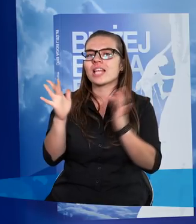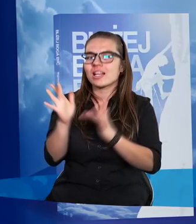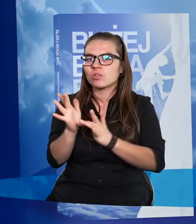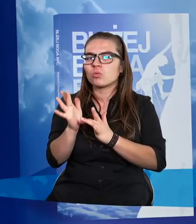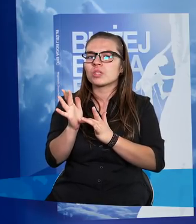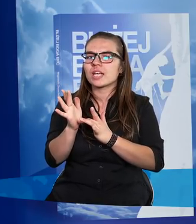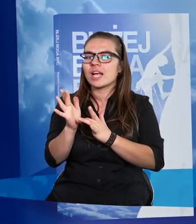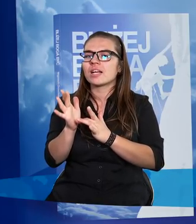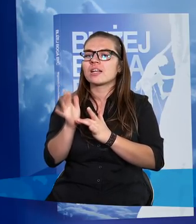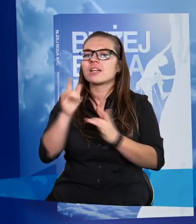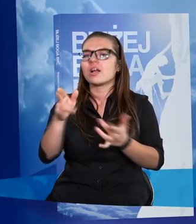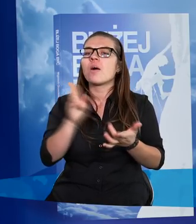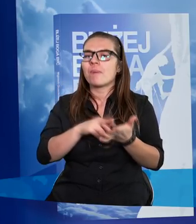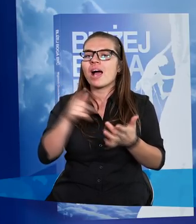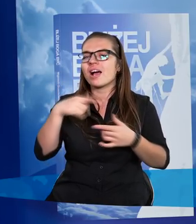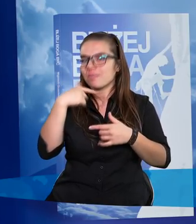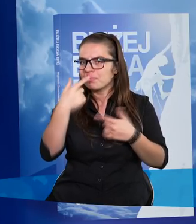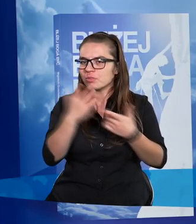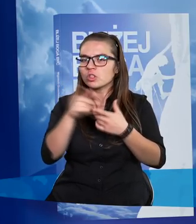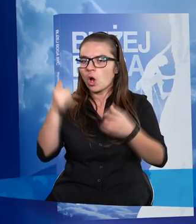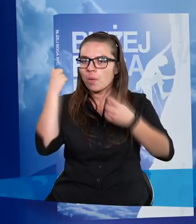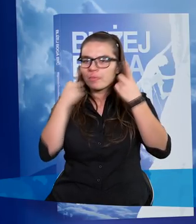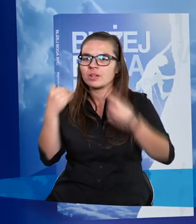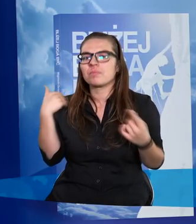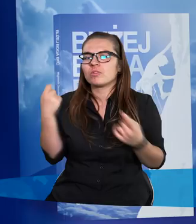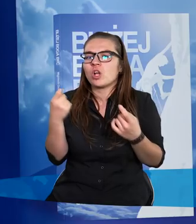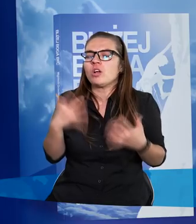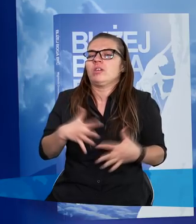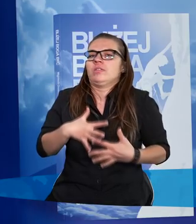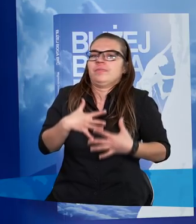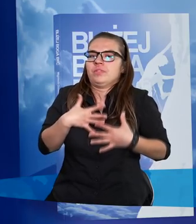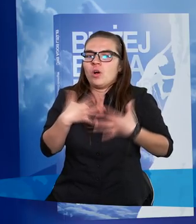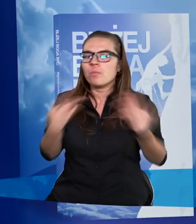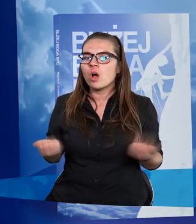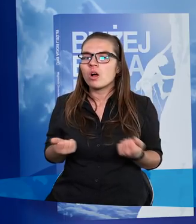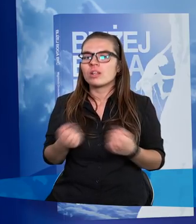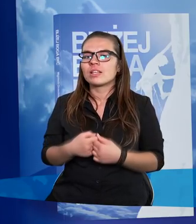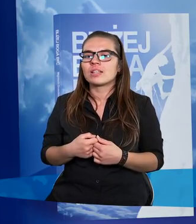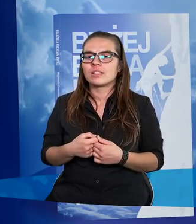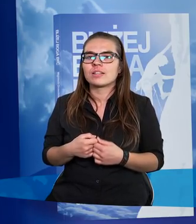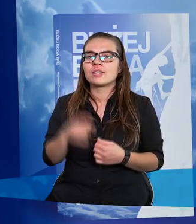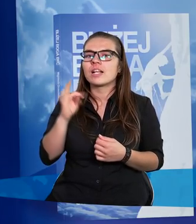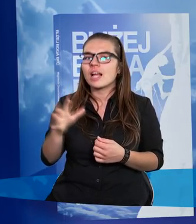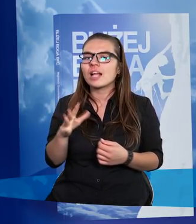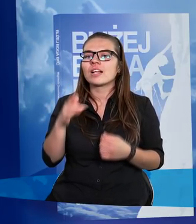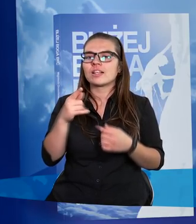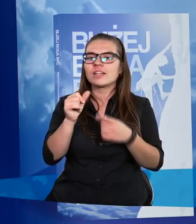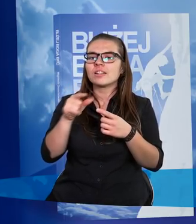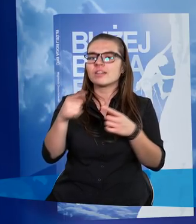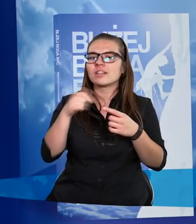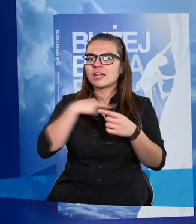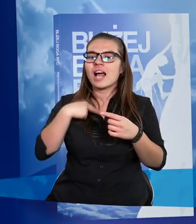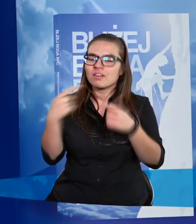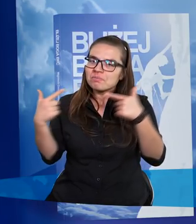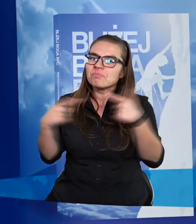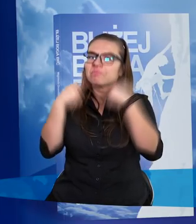i Marek już wyraził tą myśl. Nawet byłem trochę zdumiony, że tak zbieżne są te nasze